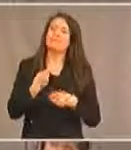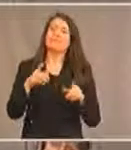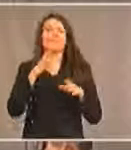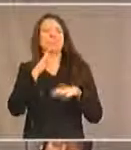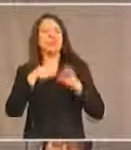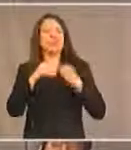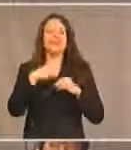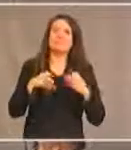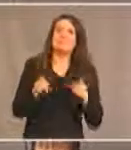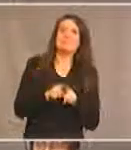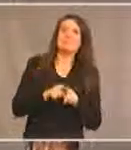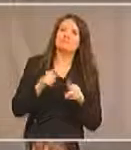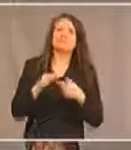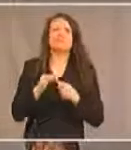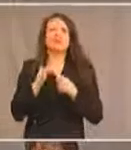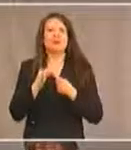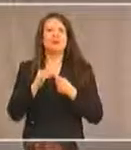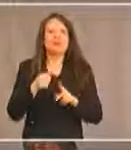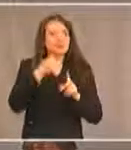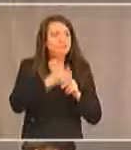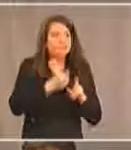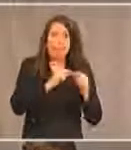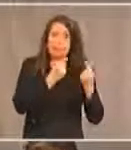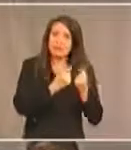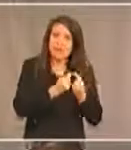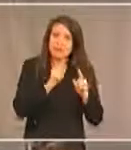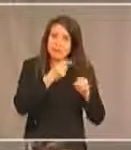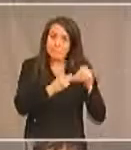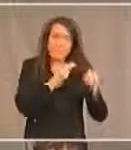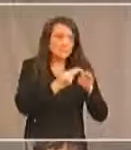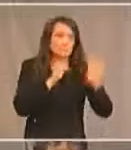priorités. Chaque nation aura ses propres priorités.